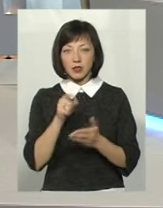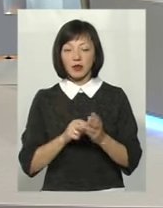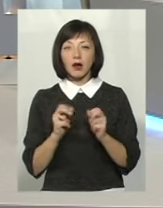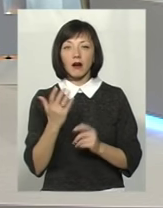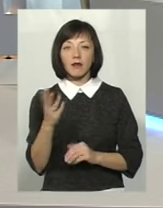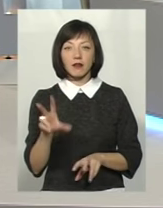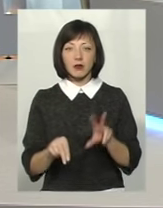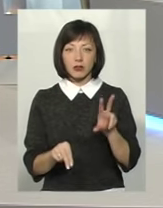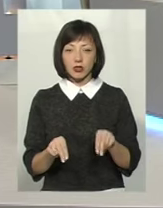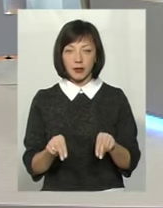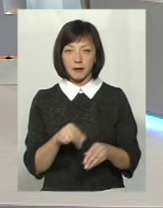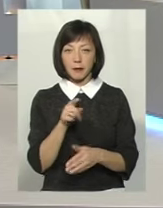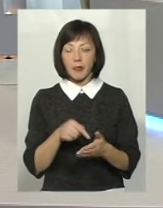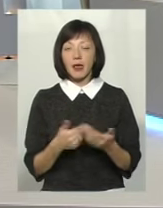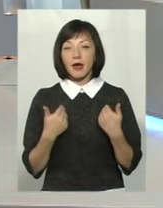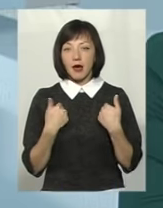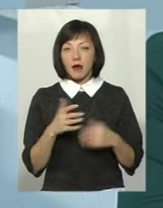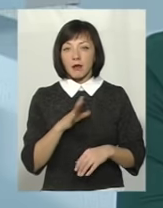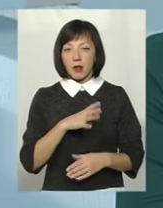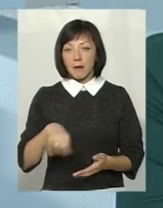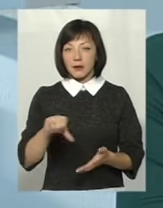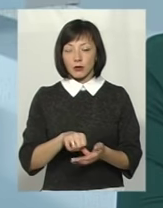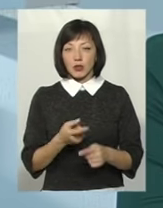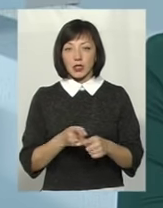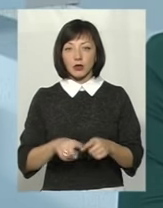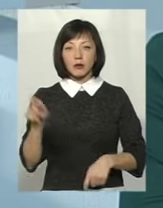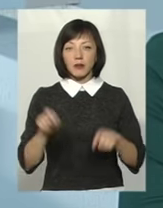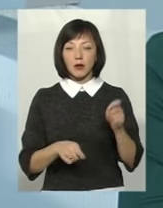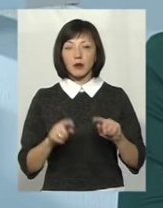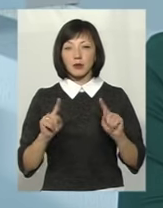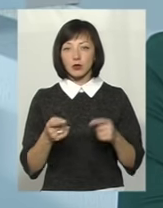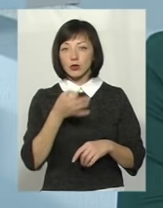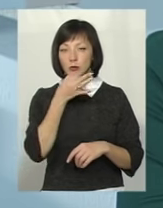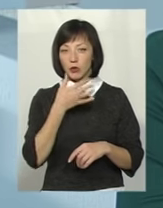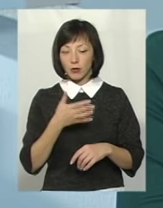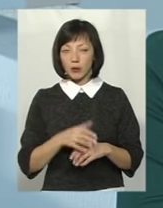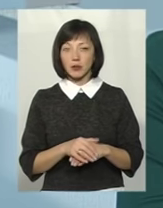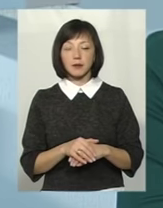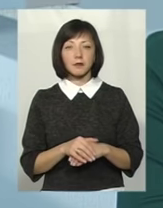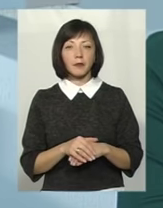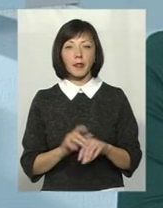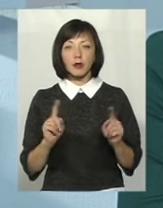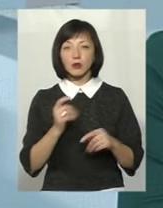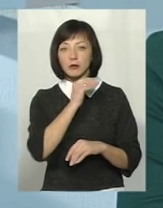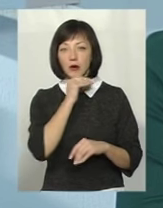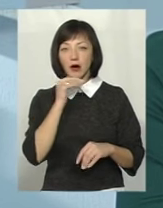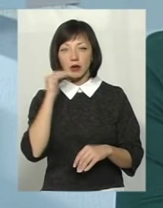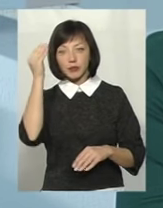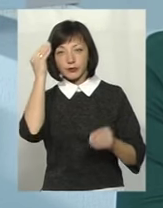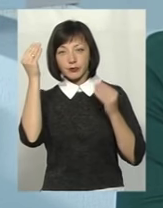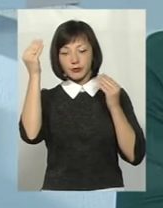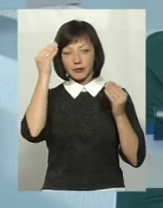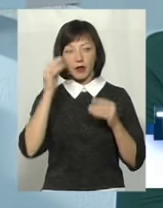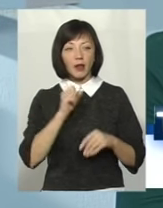Людмила Віталі? Ви знаєте, я була присутня на цьому форумі, мені дуже сподобалося, дуже багато точок зору,